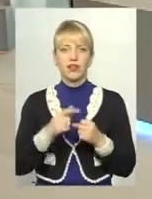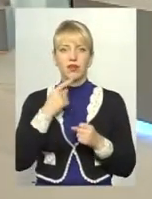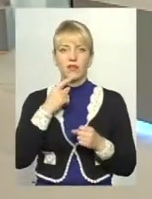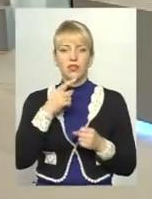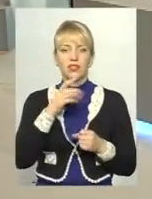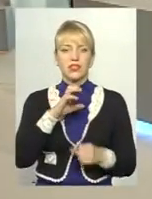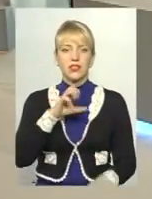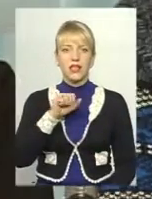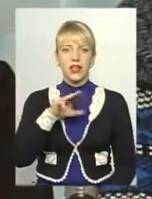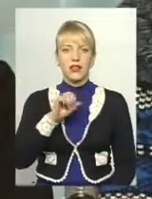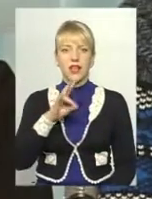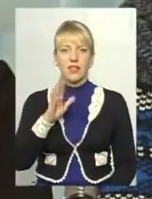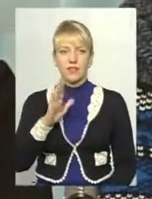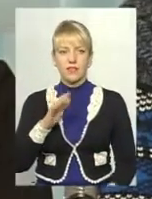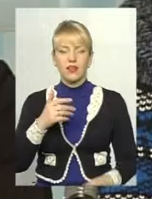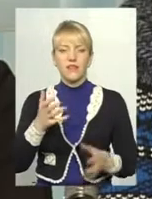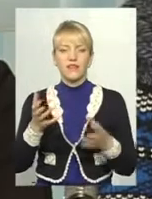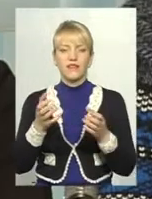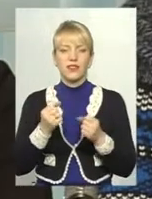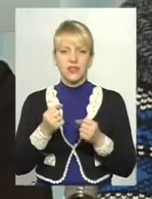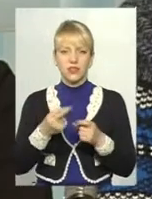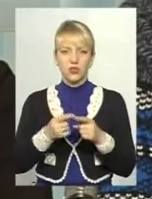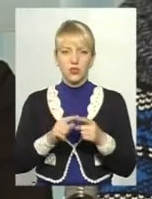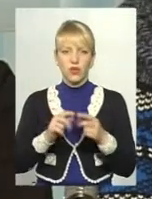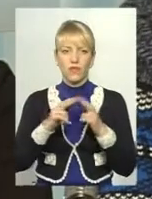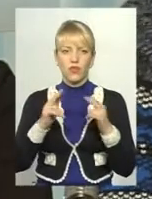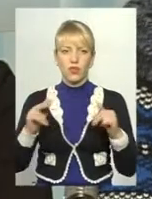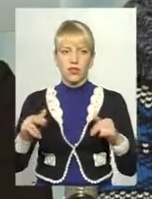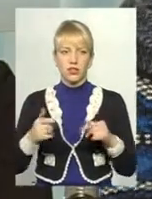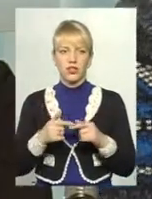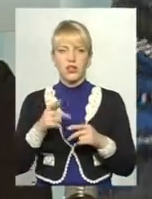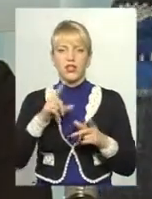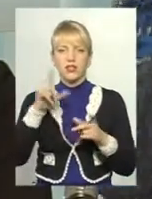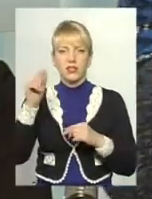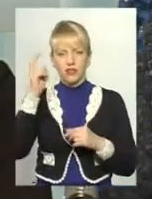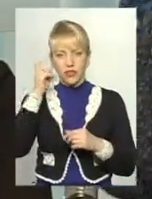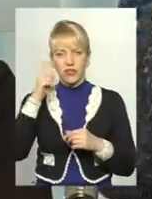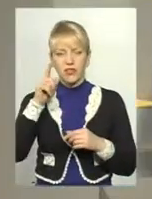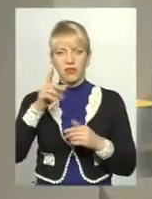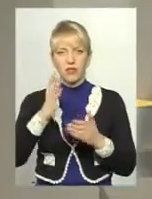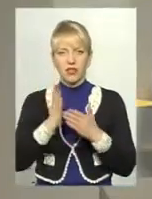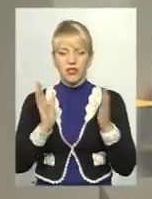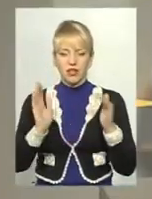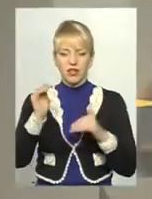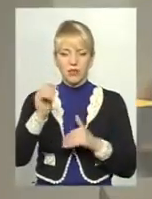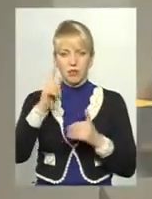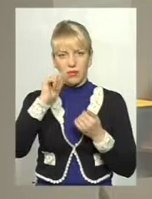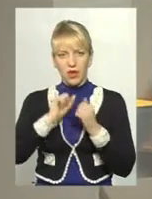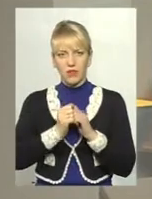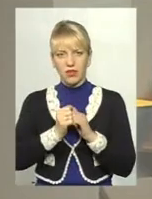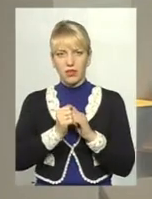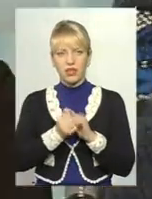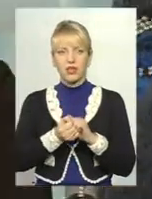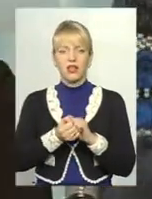взяти ту фортецю, і виїздив по цим Києвом, там, якщо був, навіть табличка, де пише пам'ятка архітектури, половина вже